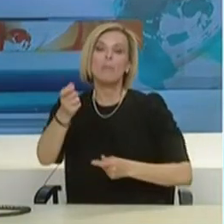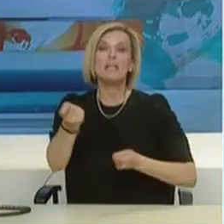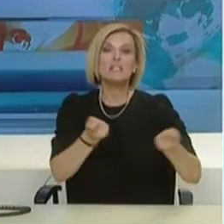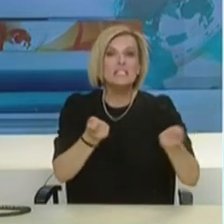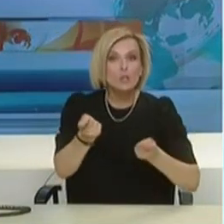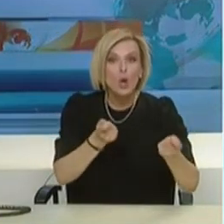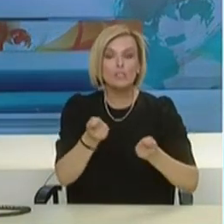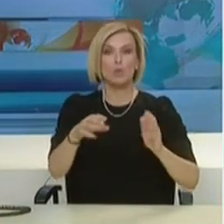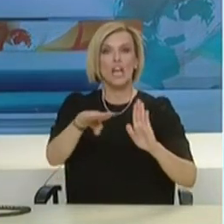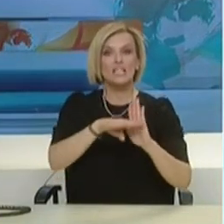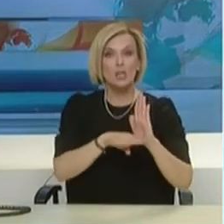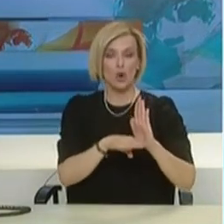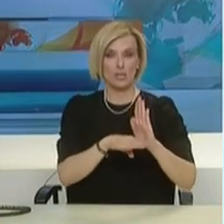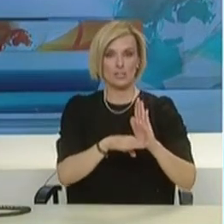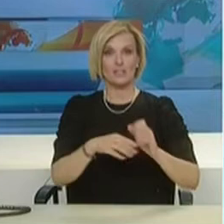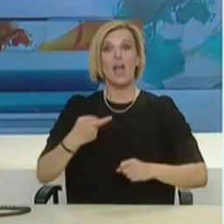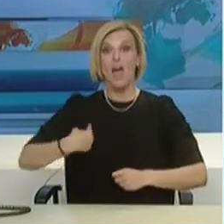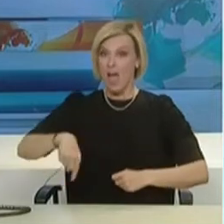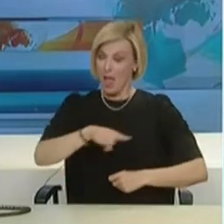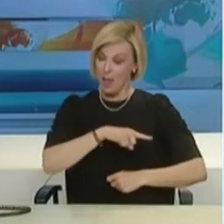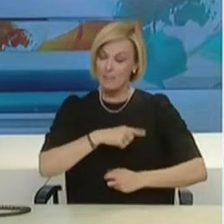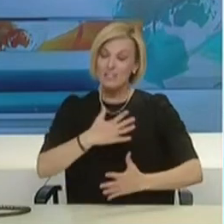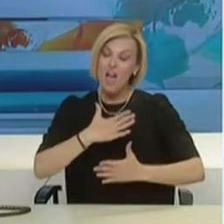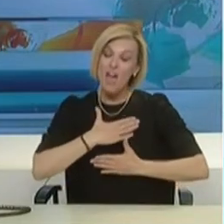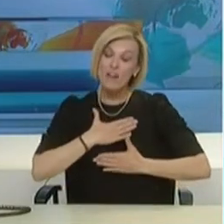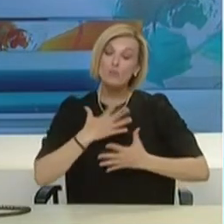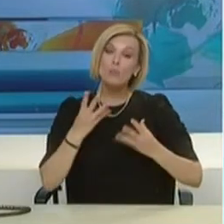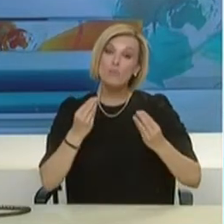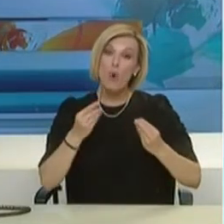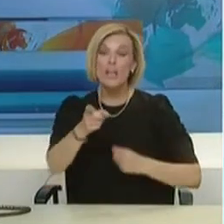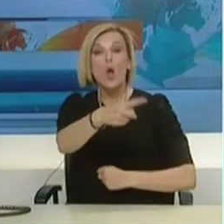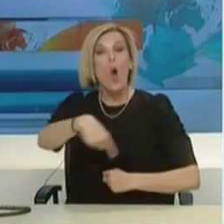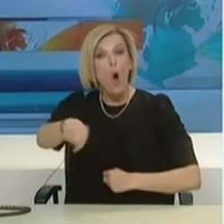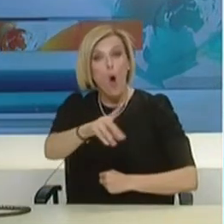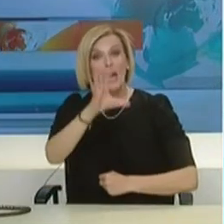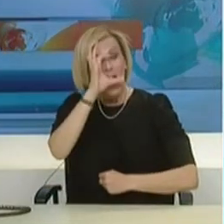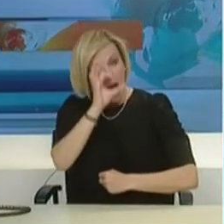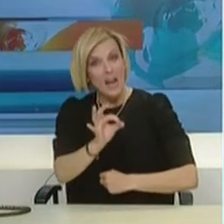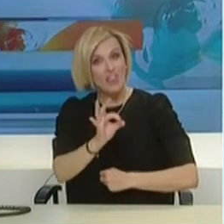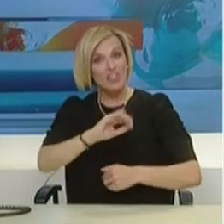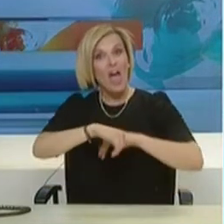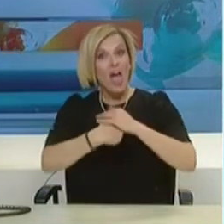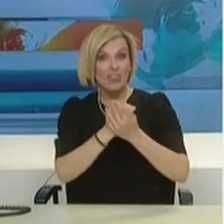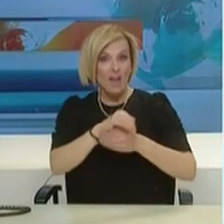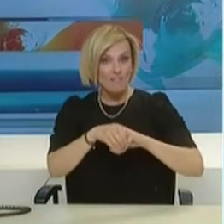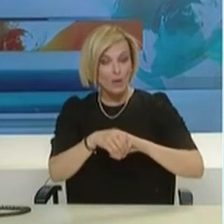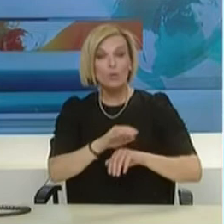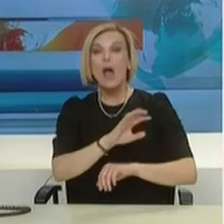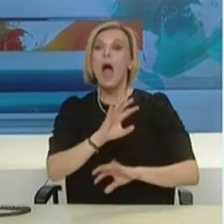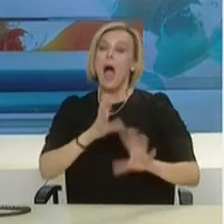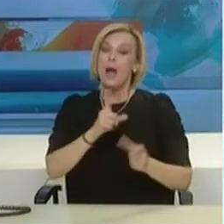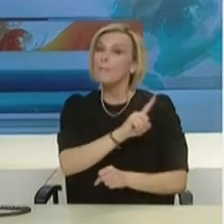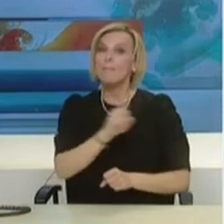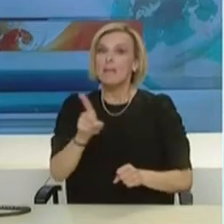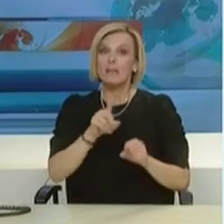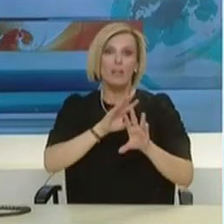Ευχαριστούμε πάρα πολύ για το ειλικρινές ενδιαφέρον, αλλά παρακαλούμε να μην παρασύρουν τον κόσμο ούτε προς την κατεύθυνση του πανικού,